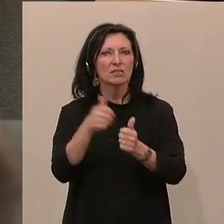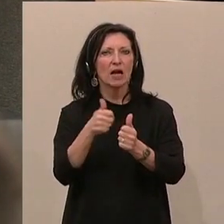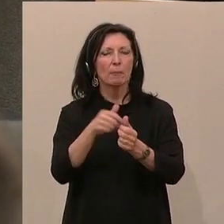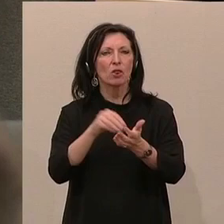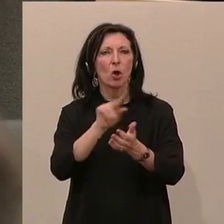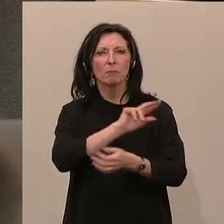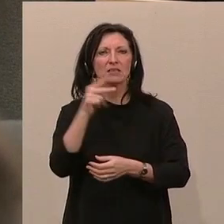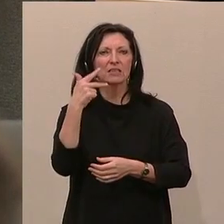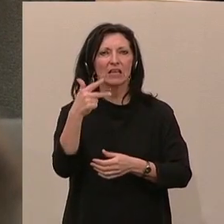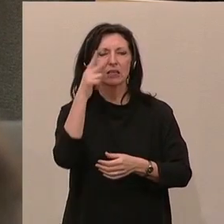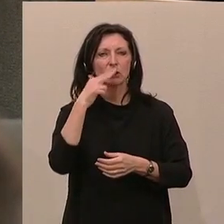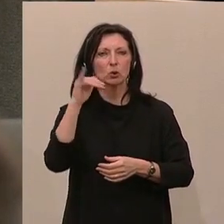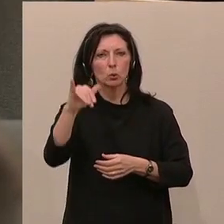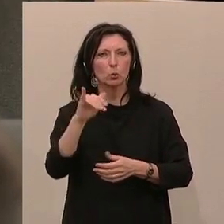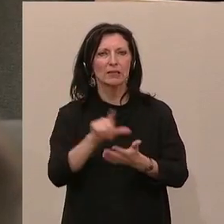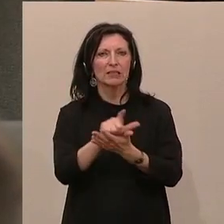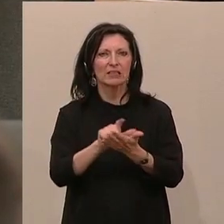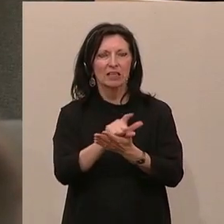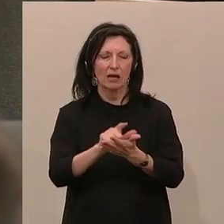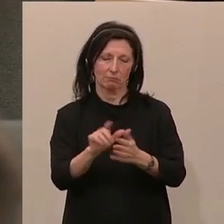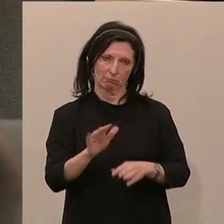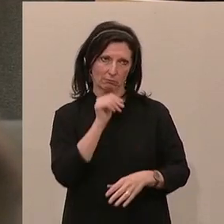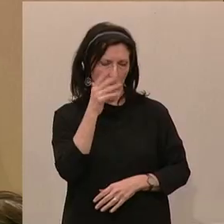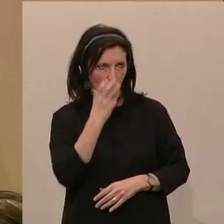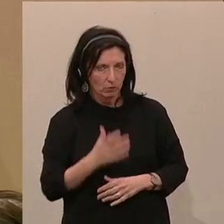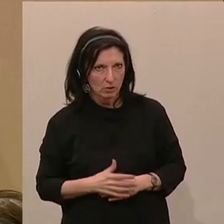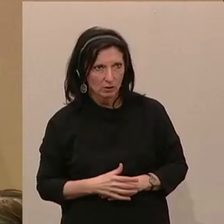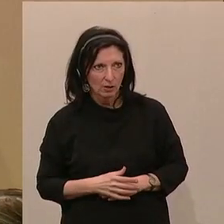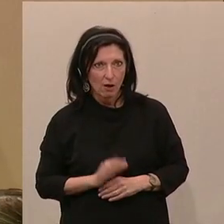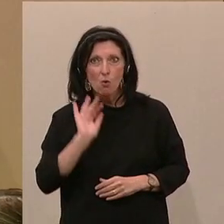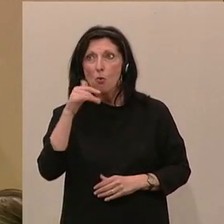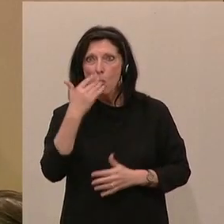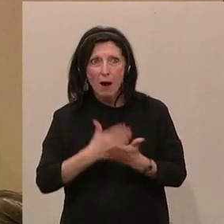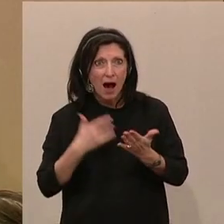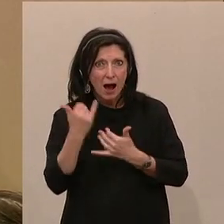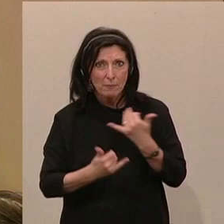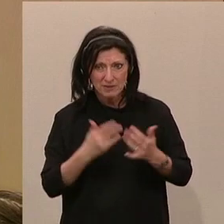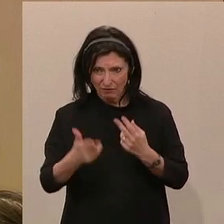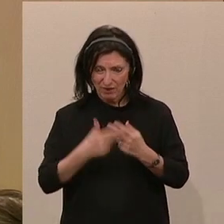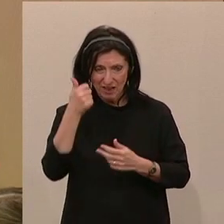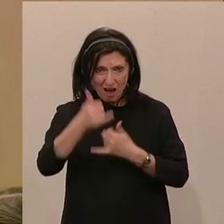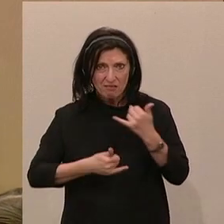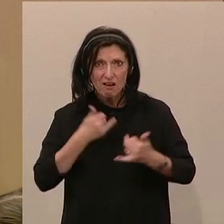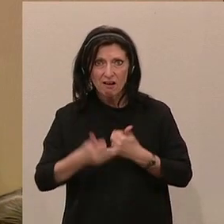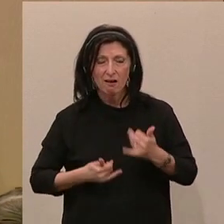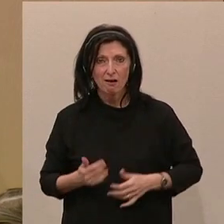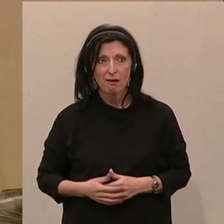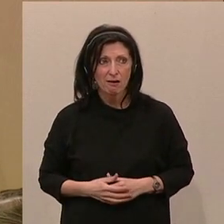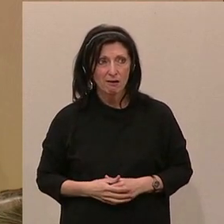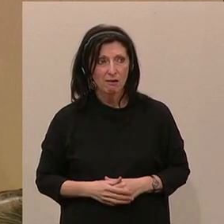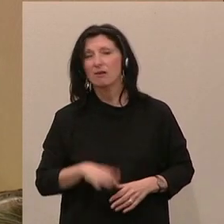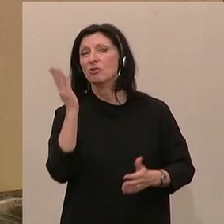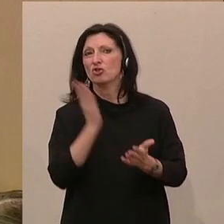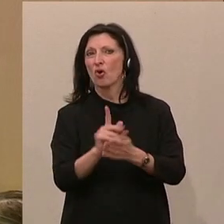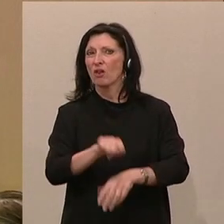.06. für Verhandlungen Zeit haben. Also Satz und Bestbieter, das ist über ein halbes Jahr, das wird jetzt bald ein Jahr her, dass man das